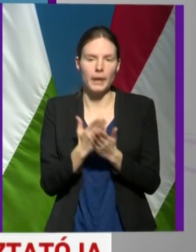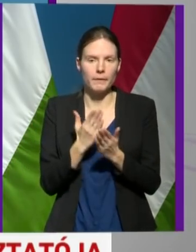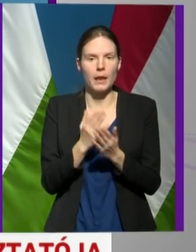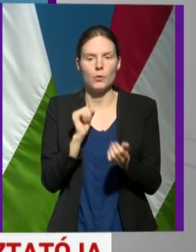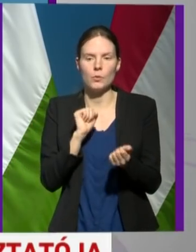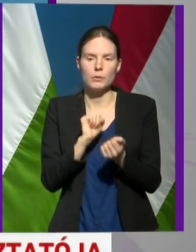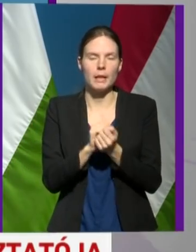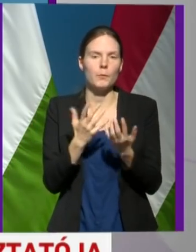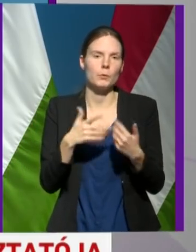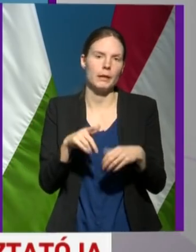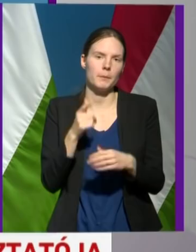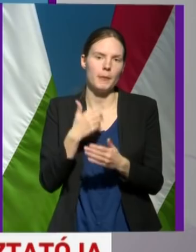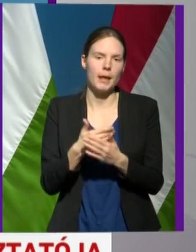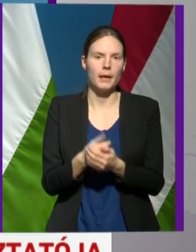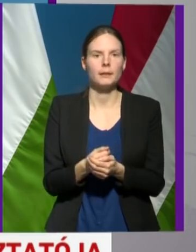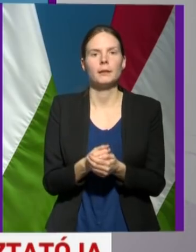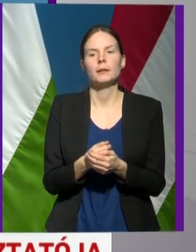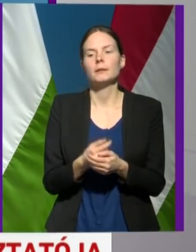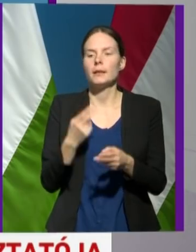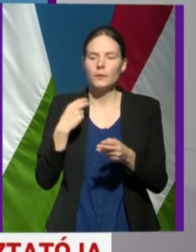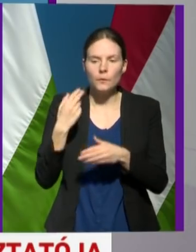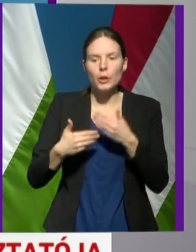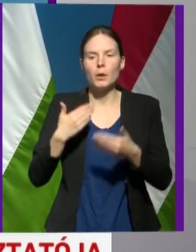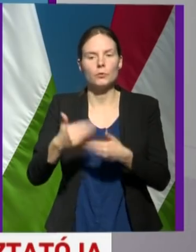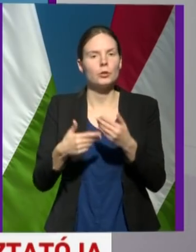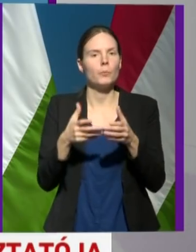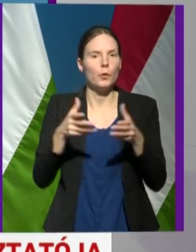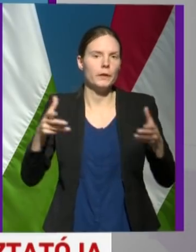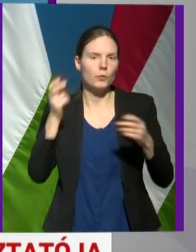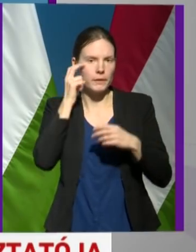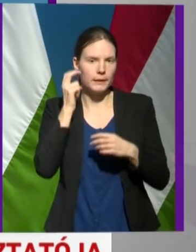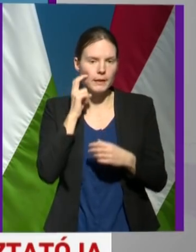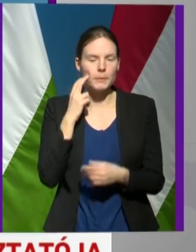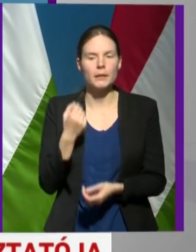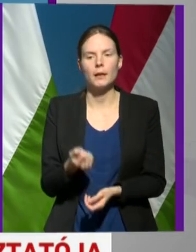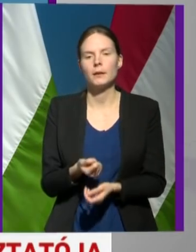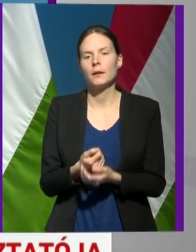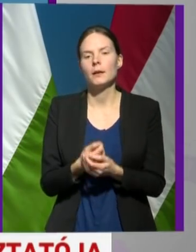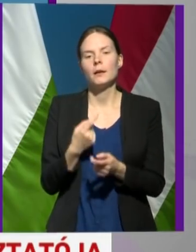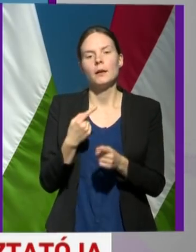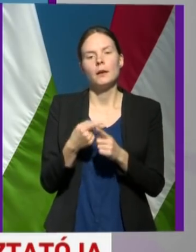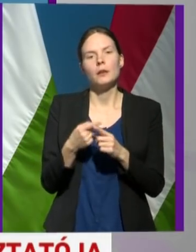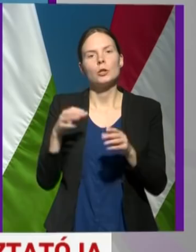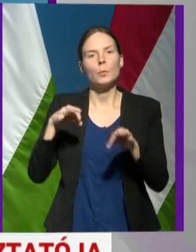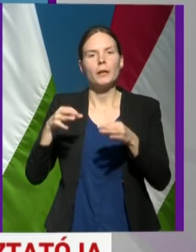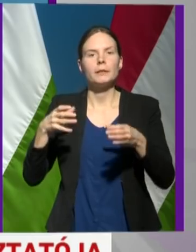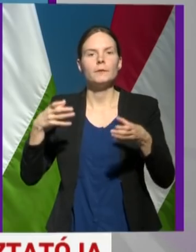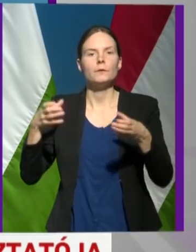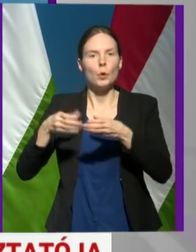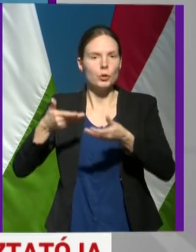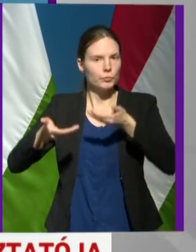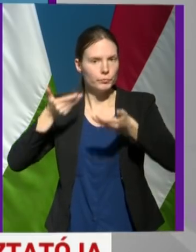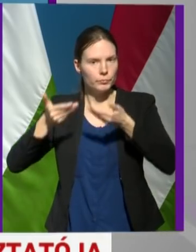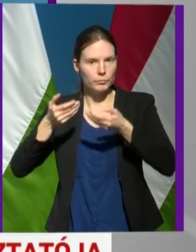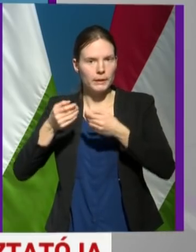megfelelően folyik ennek az intézménynek az ürítése, és legjobb tudomásom szerint ez a mai operatív törzs értekezleten is elhangzott, hogy